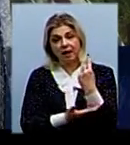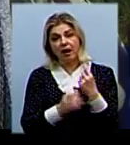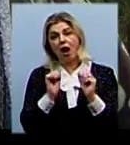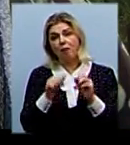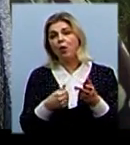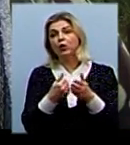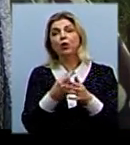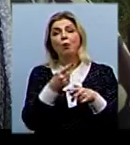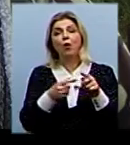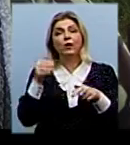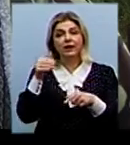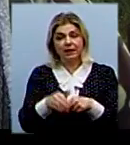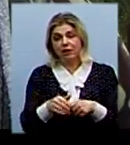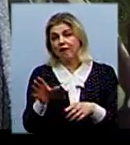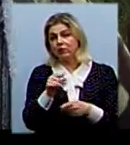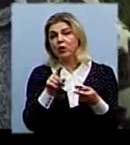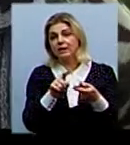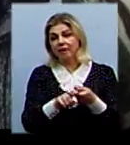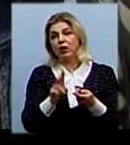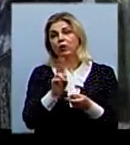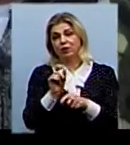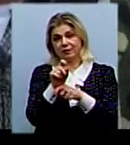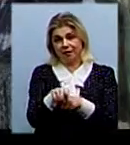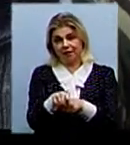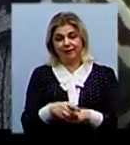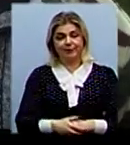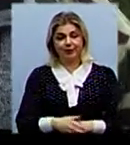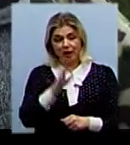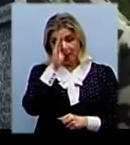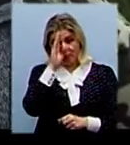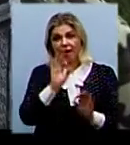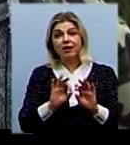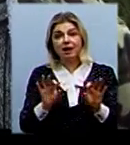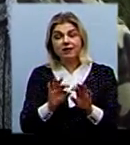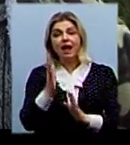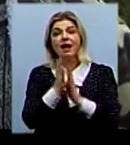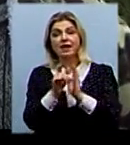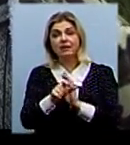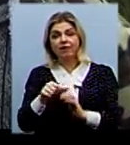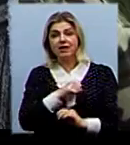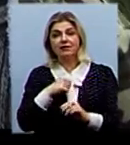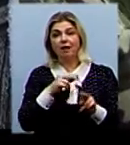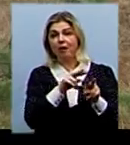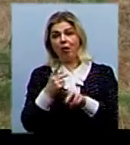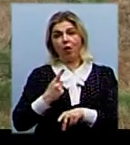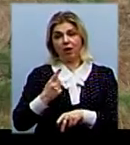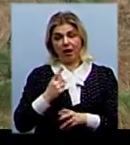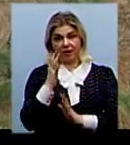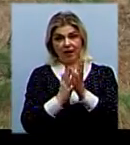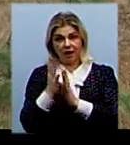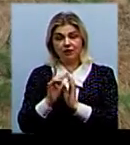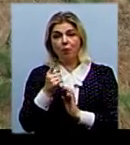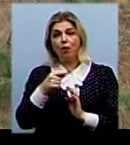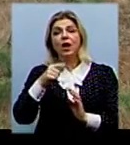до пів тисячі. Все залежить від споживача. Сергій Калинк розповідає, лісівники самі охороняють рочища, тому що з